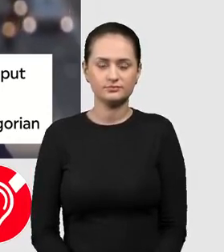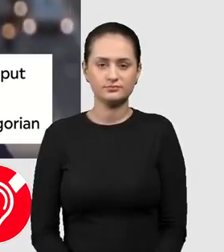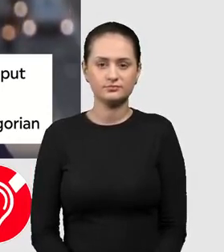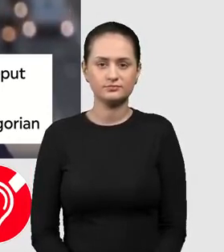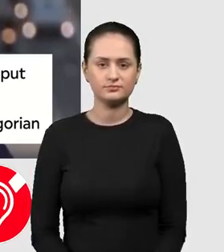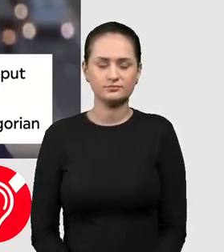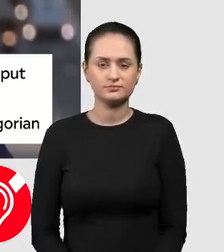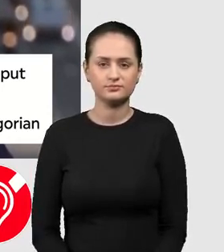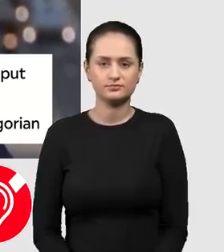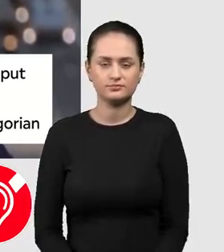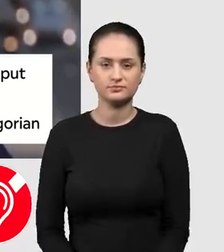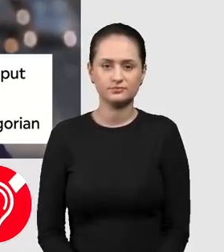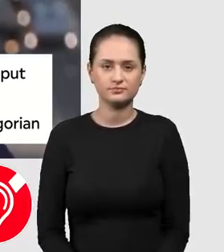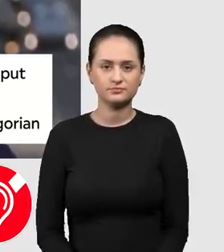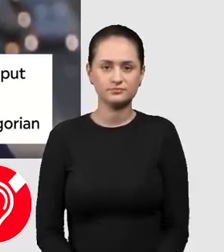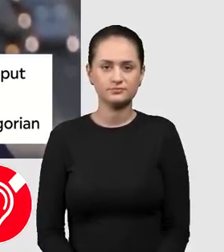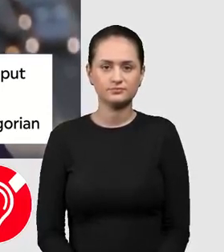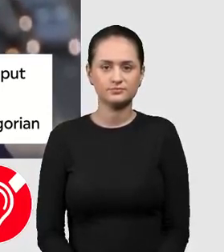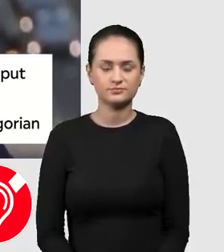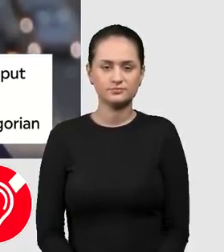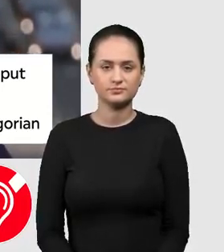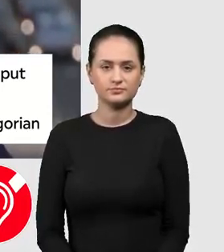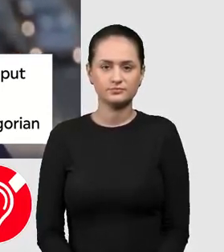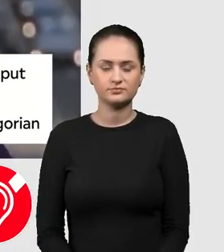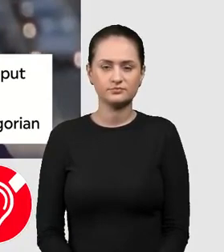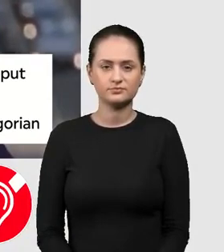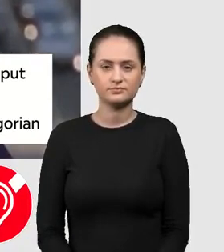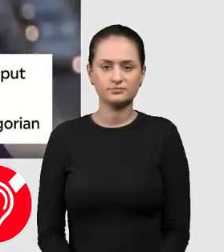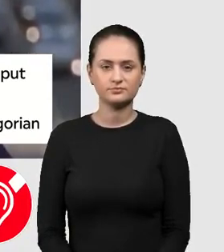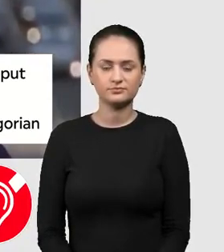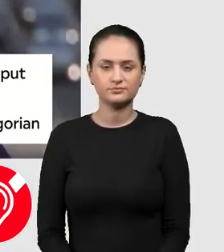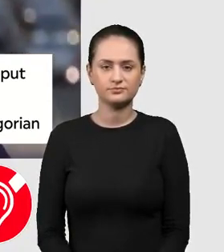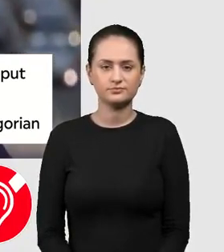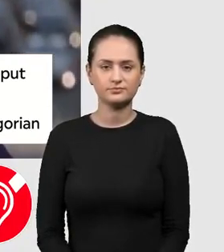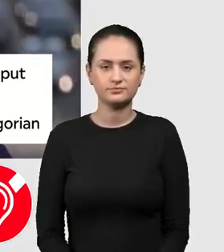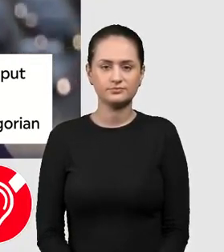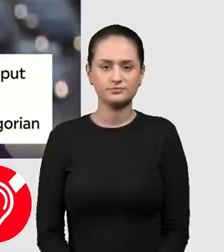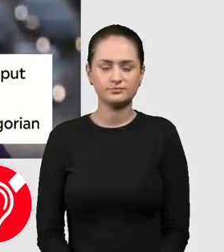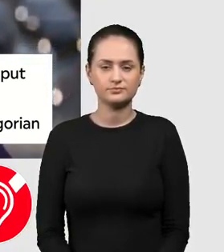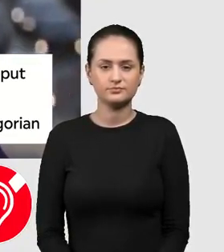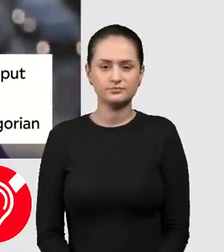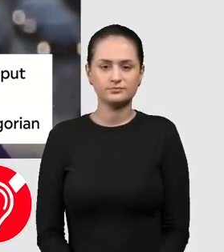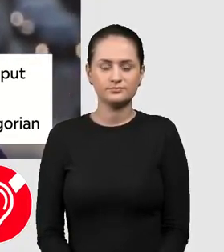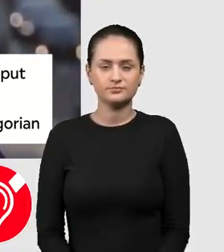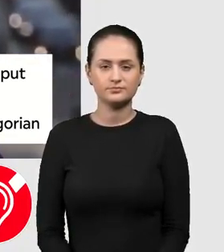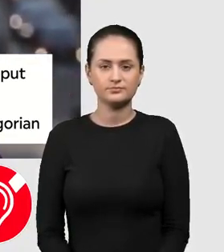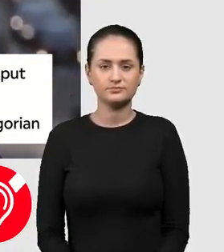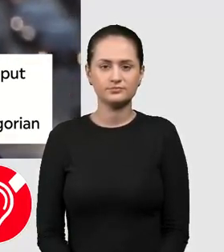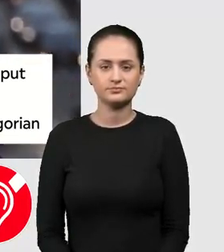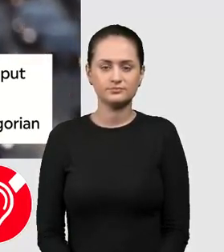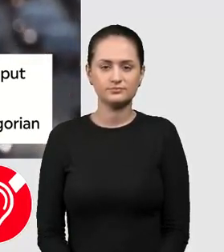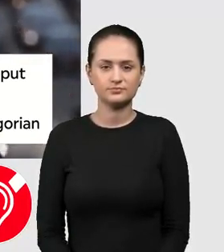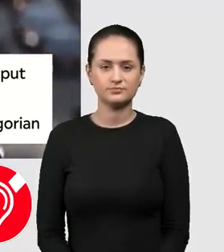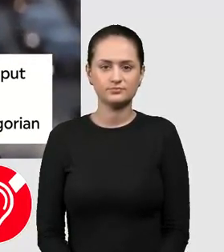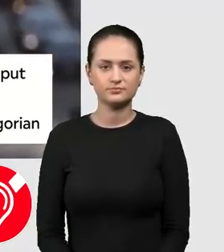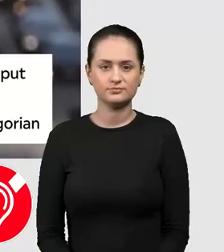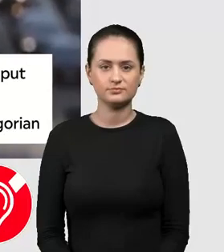din aprilie. Unii chiar aveau pe spate sau li se punea un pește din hârtie care simboliza